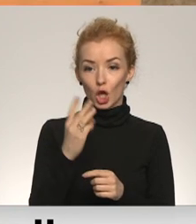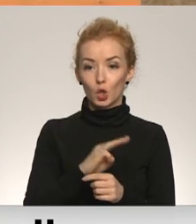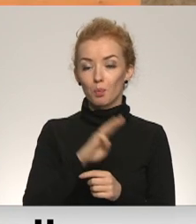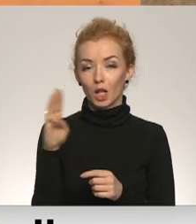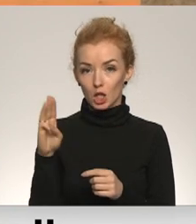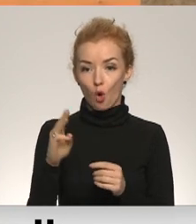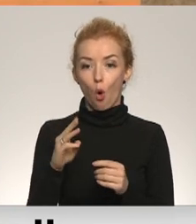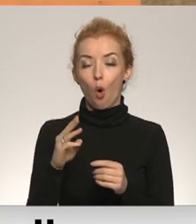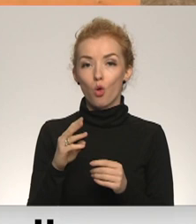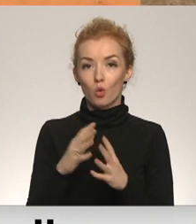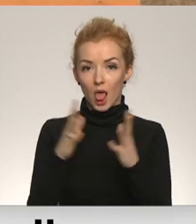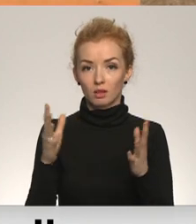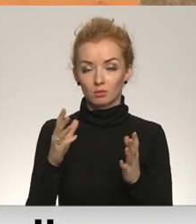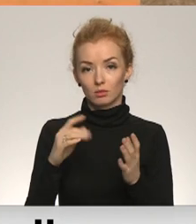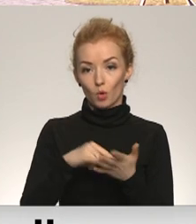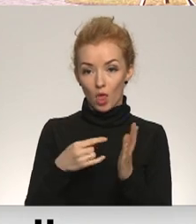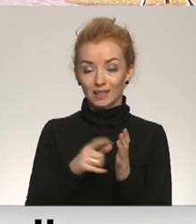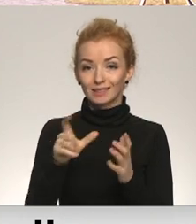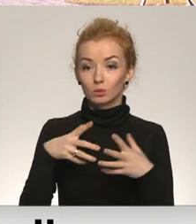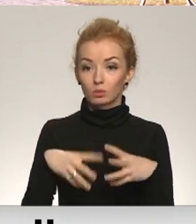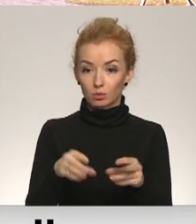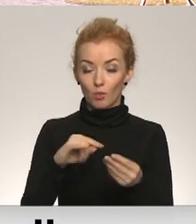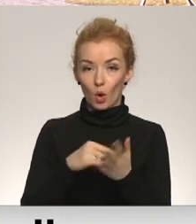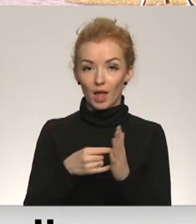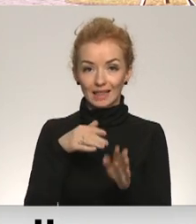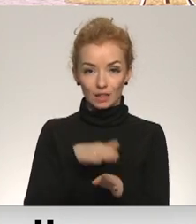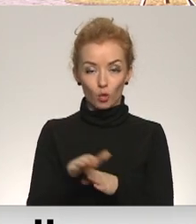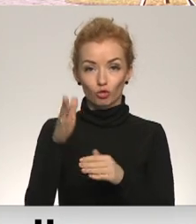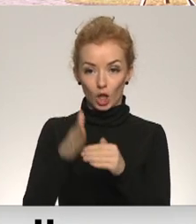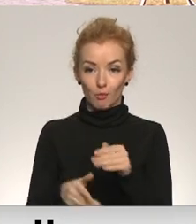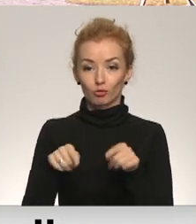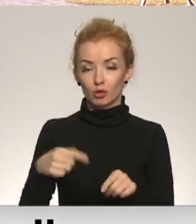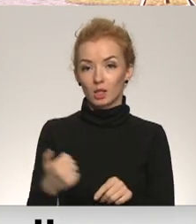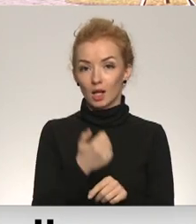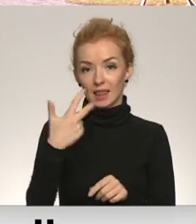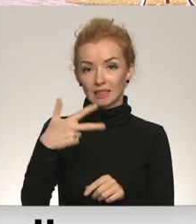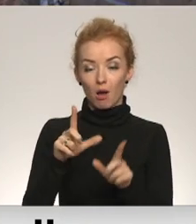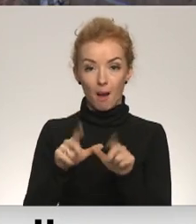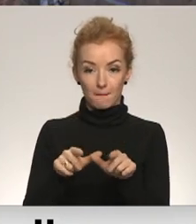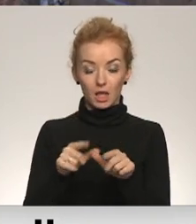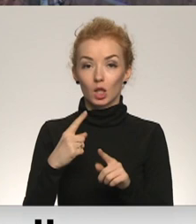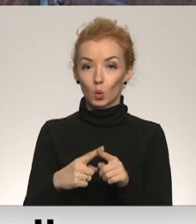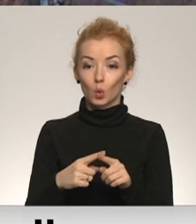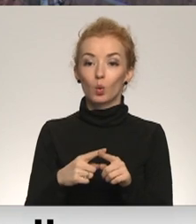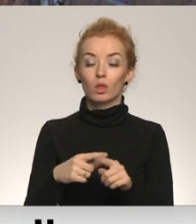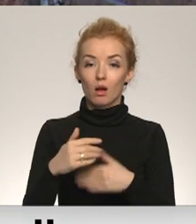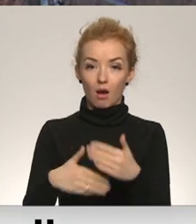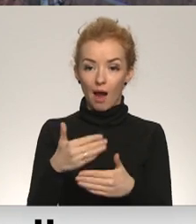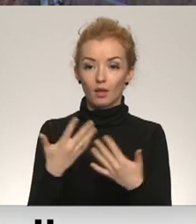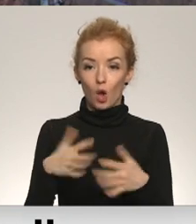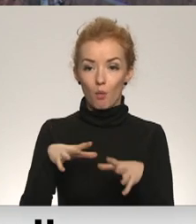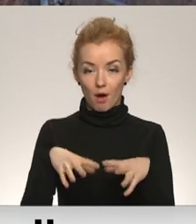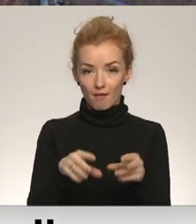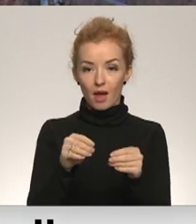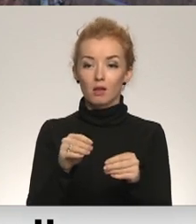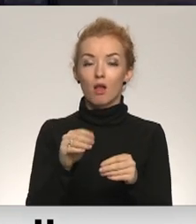pārrobežu projekts tuvojas noslēgumam. Projekta īstenošanas termiņš ir šī gada 30. aprīlis. Un tā gaitā jau ir pabeigta